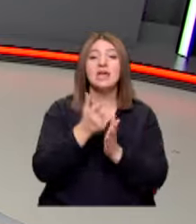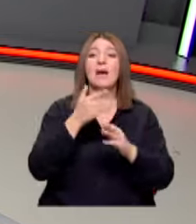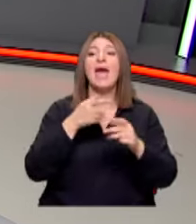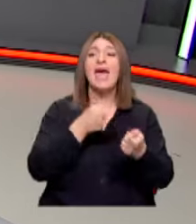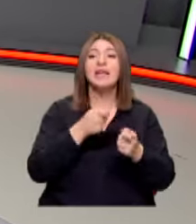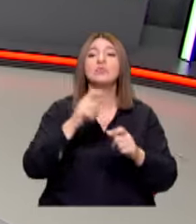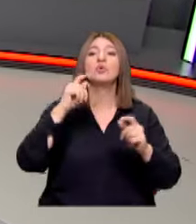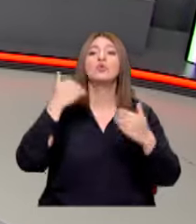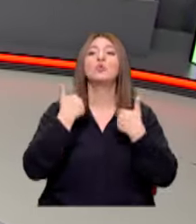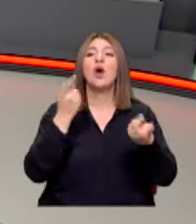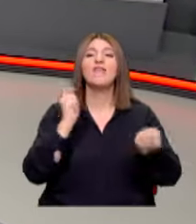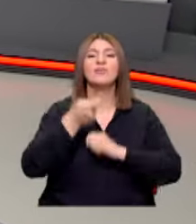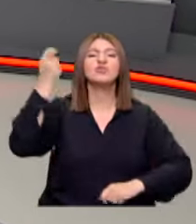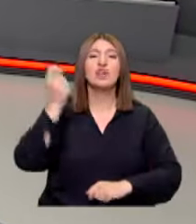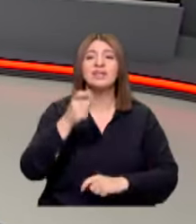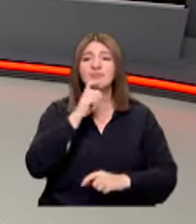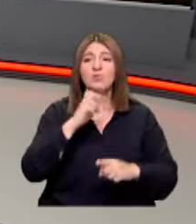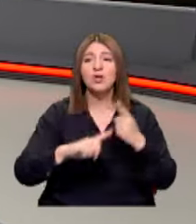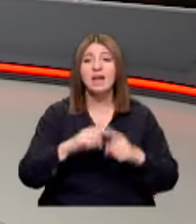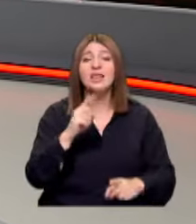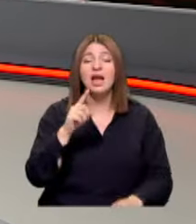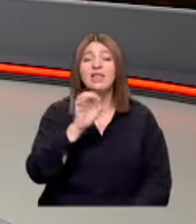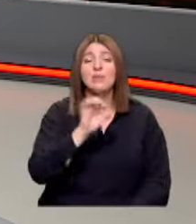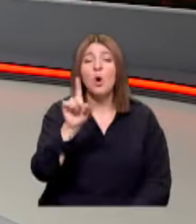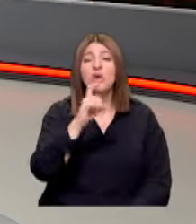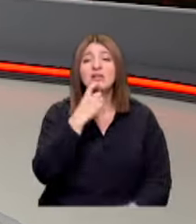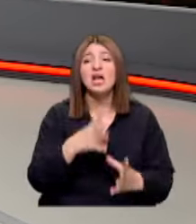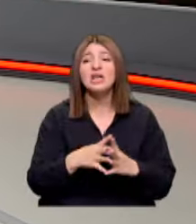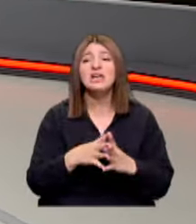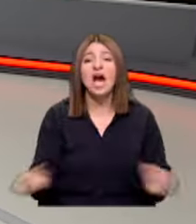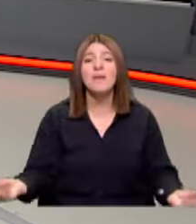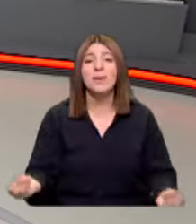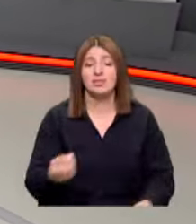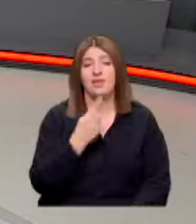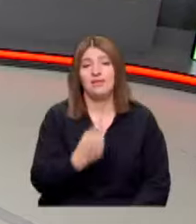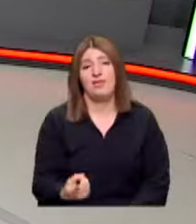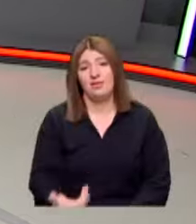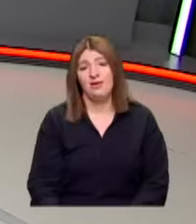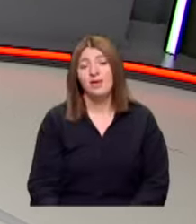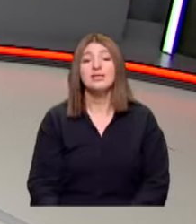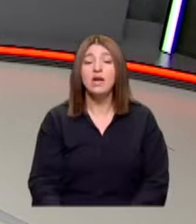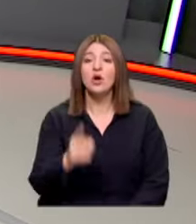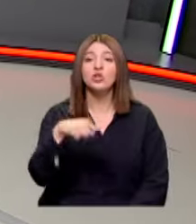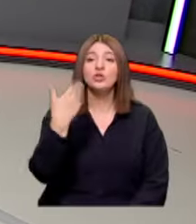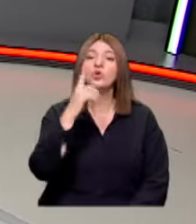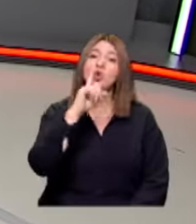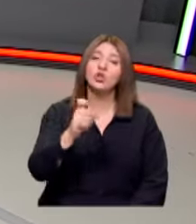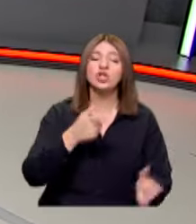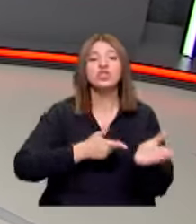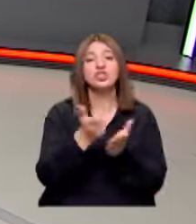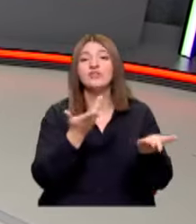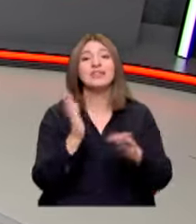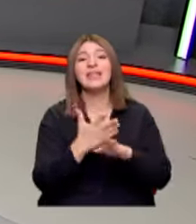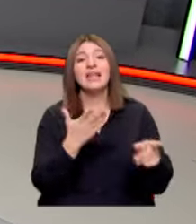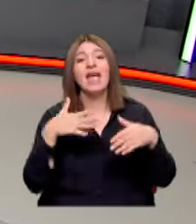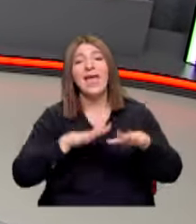reformu şart dedi Ve yanlış politikalarla dedi Tam on yıl kaybettik dedi Hani ondan sonra soruyorsunuz çiftçi